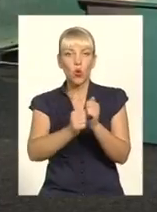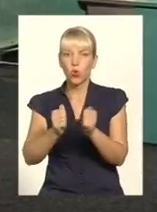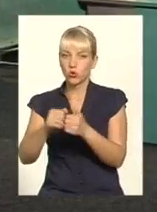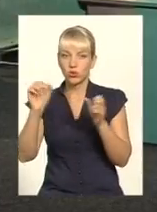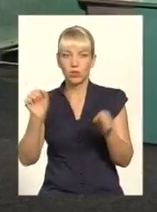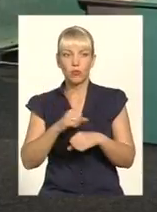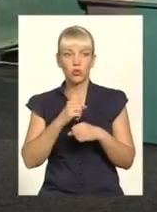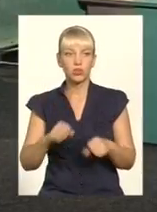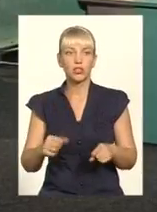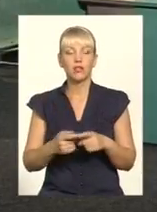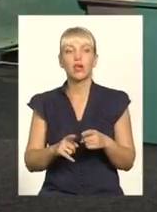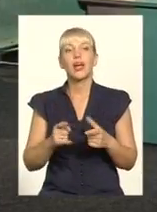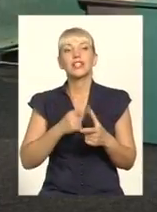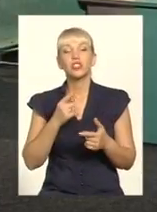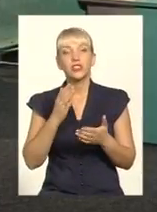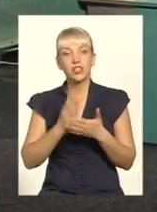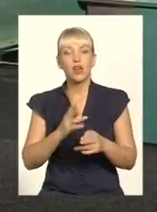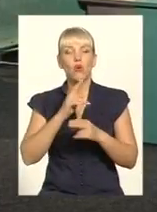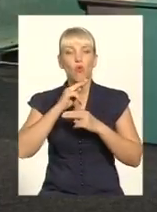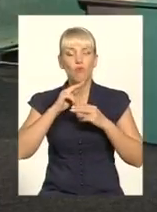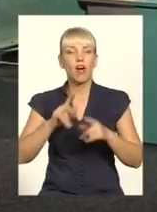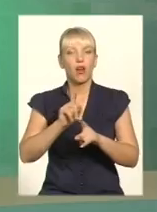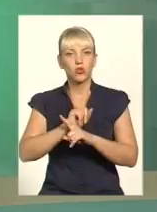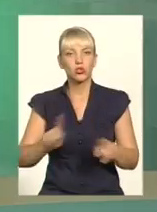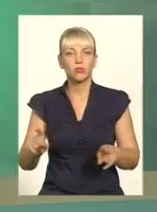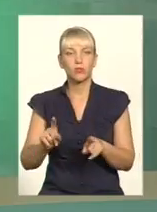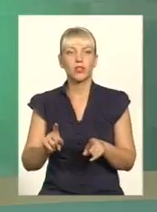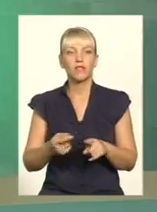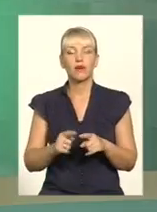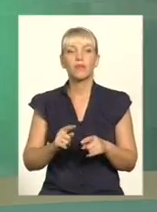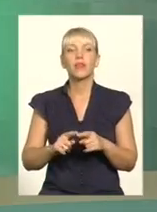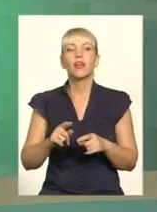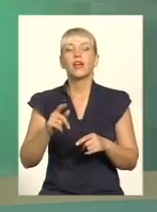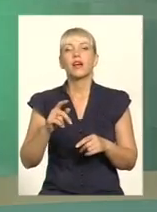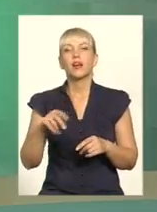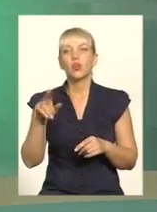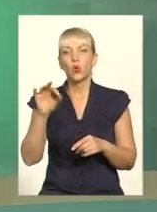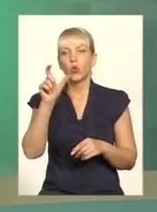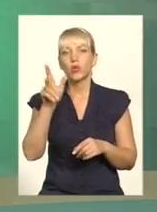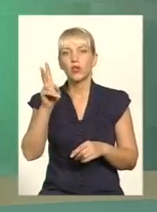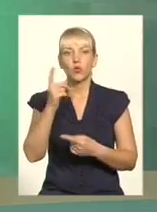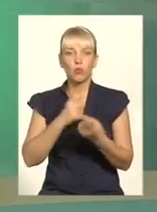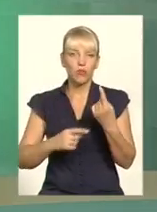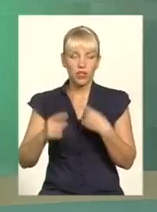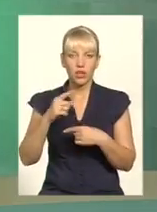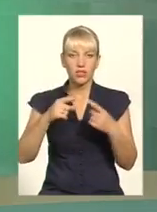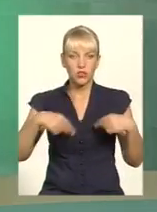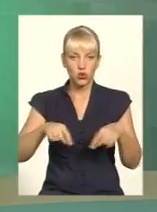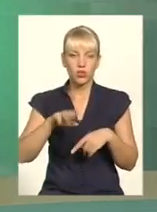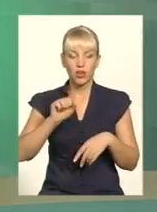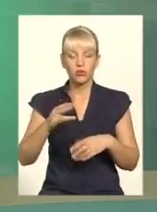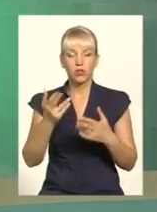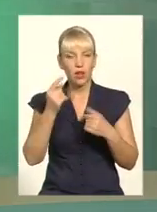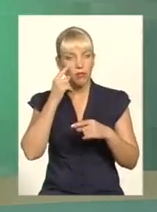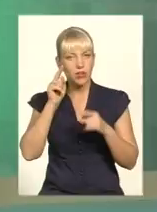повертаються? Увага особин, які повертаються з зони проведення антитерористичної операції, безпосередньо переділяється. Більше, ніж